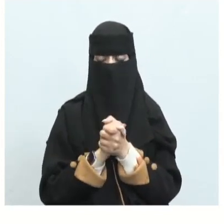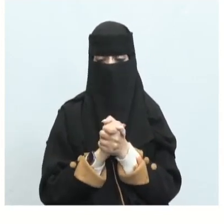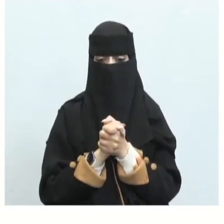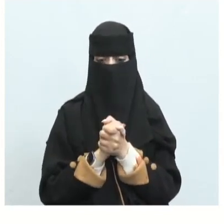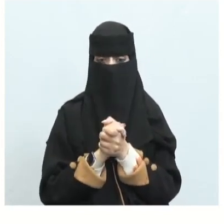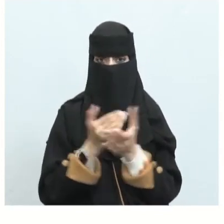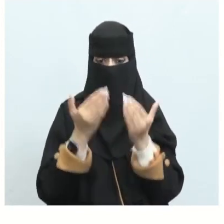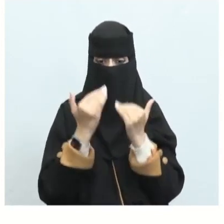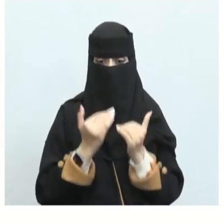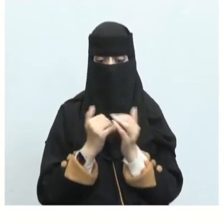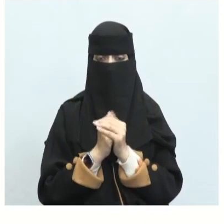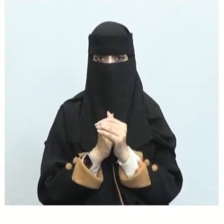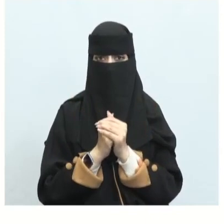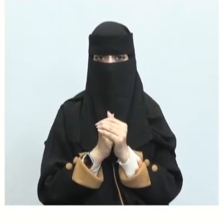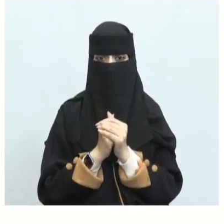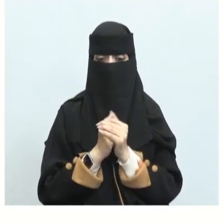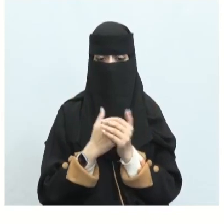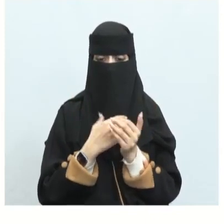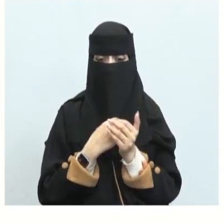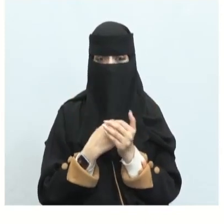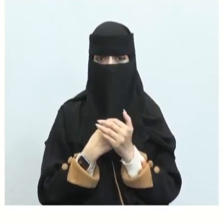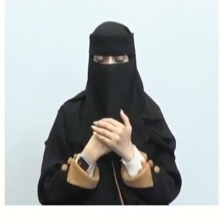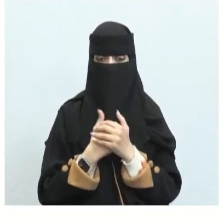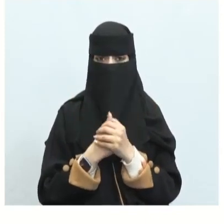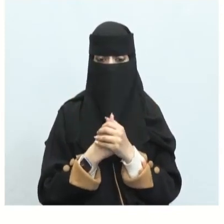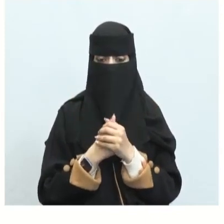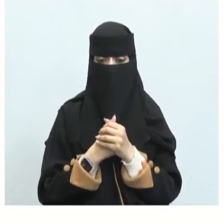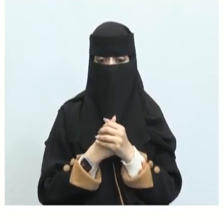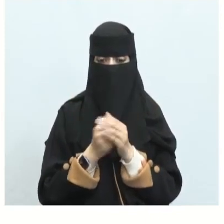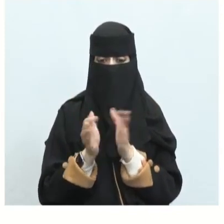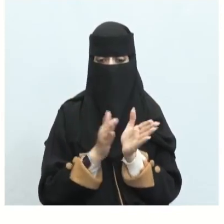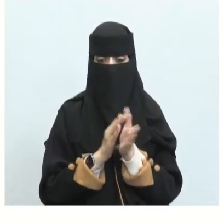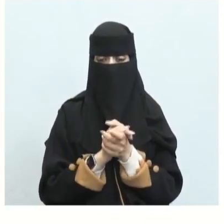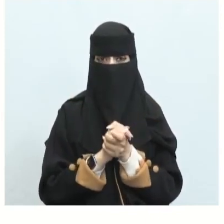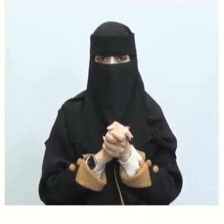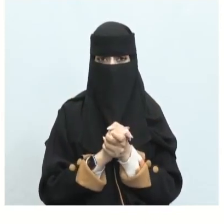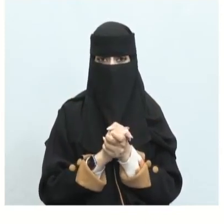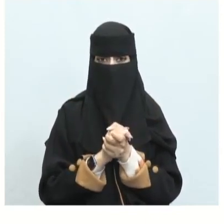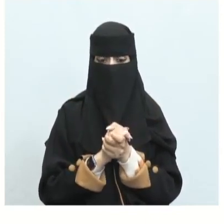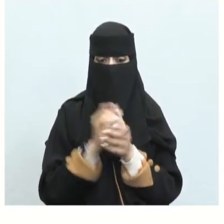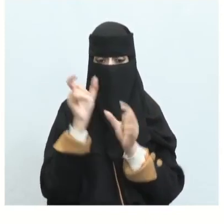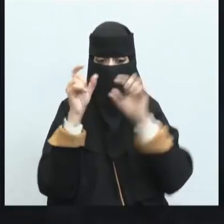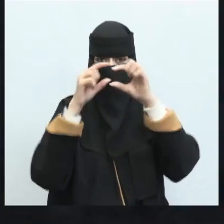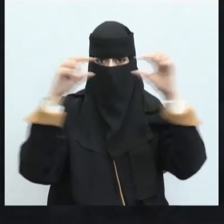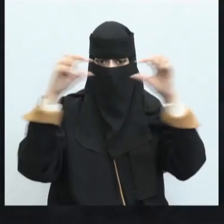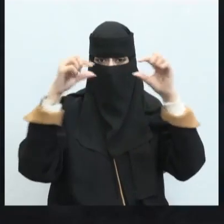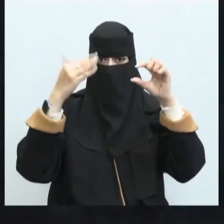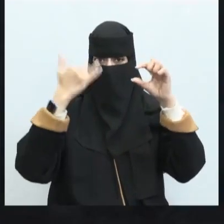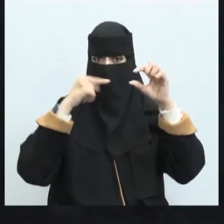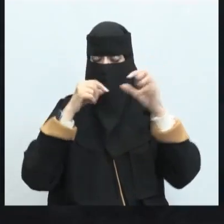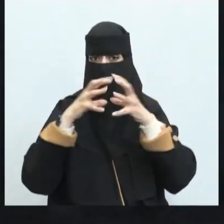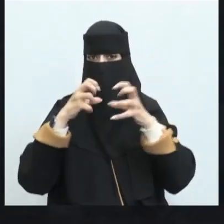والأكثر منه وإذا الأمانة قسمت فيه معشر أوفى وأوفر حظنا قسام قسام وهو هذا أيضا كالحديث فيه عن